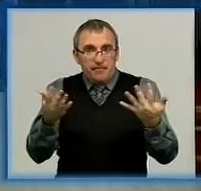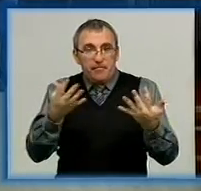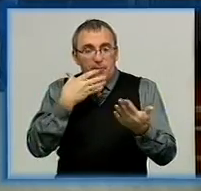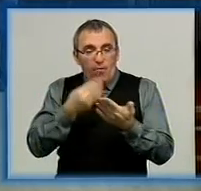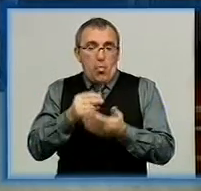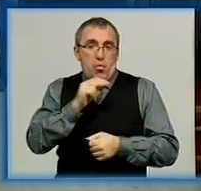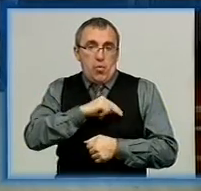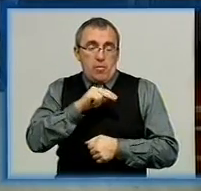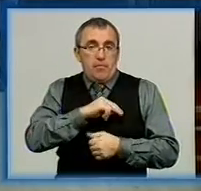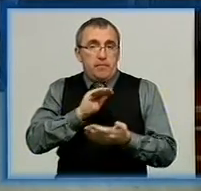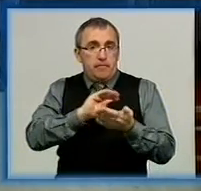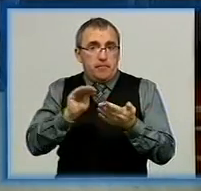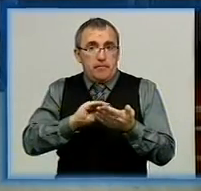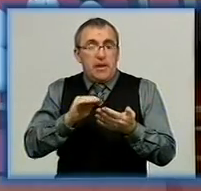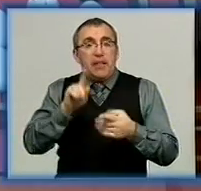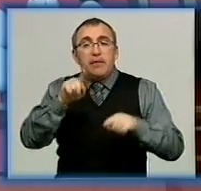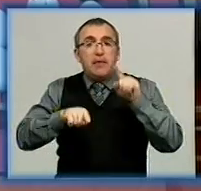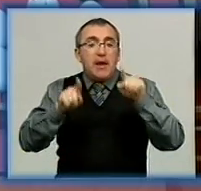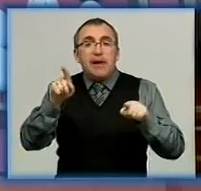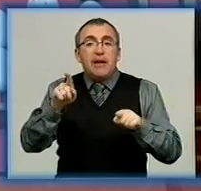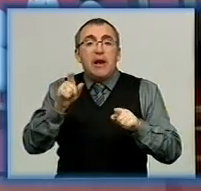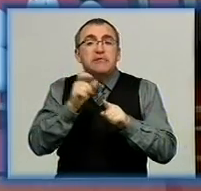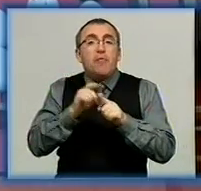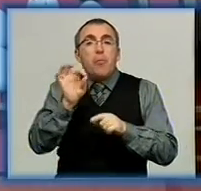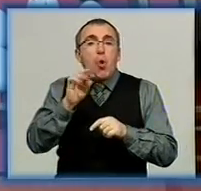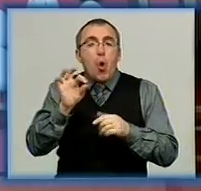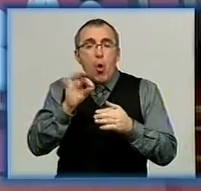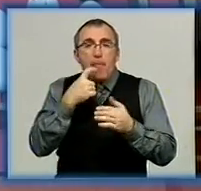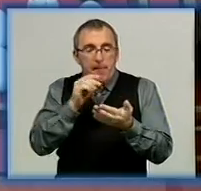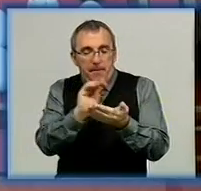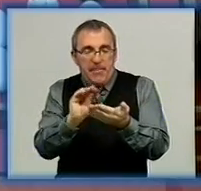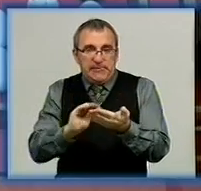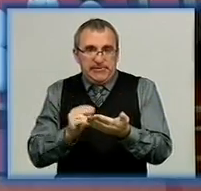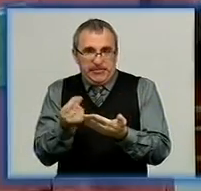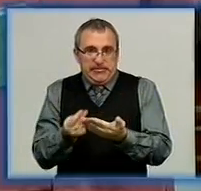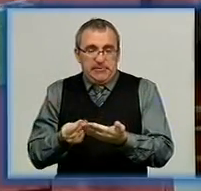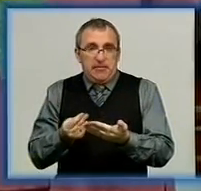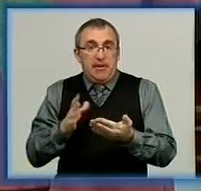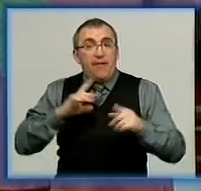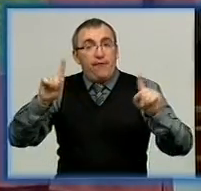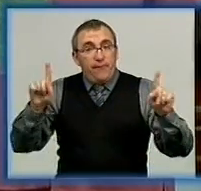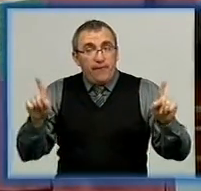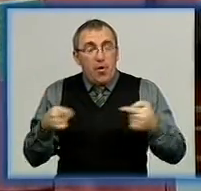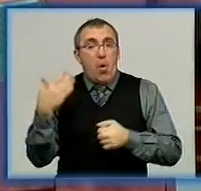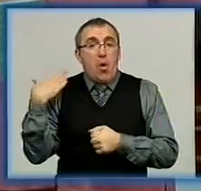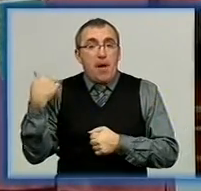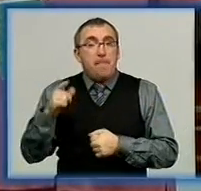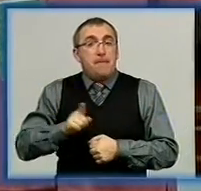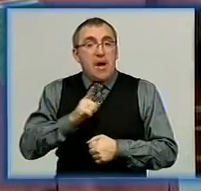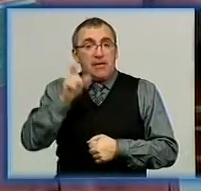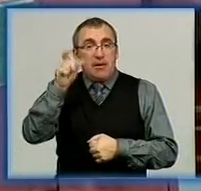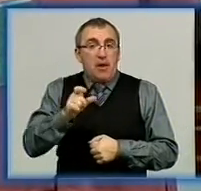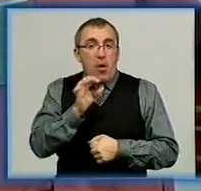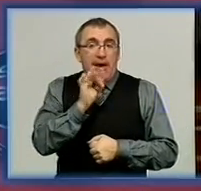своїй роботі, яка називається «Декілька слів про писанки». Його колекція не збереглась, однак відтворити її вирішила Олександрійська майстриня Ірина